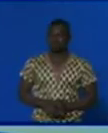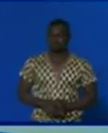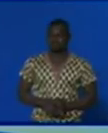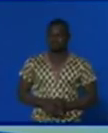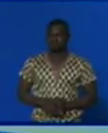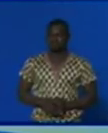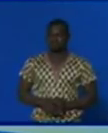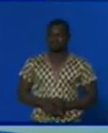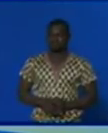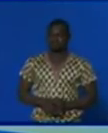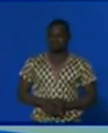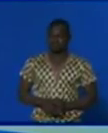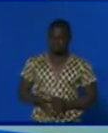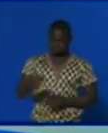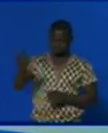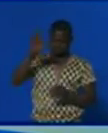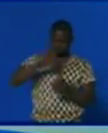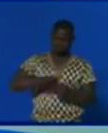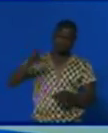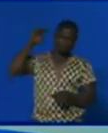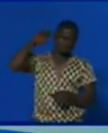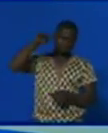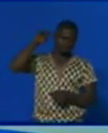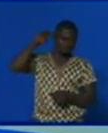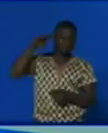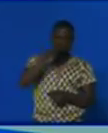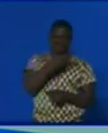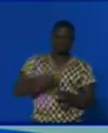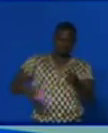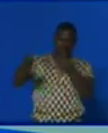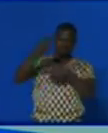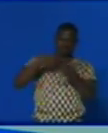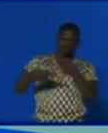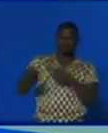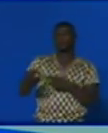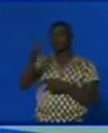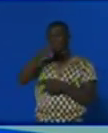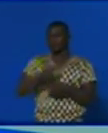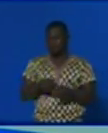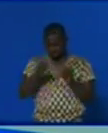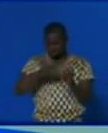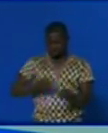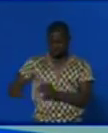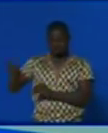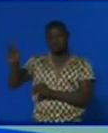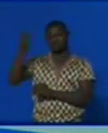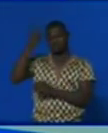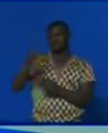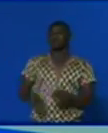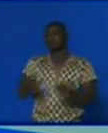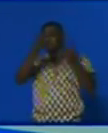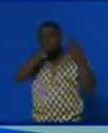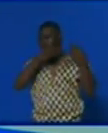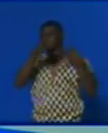Les élections au Zimbabwe et le retour de l'opposant congolais Jean-Pierre Abemba sont les principaux